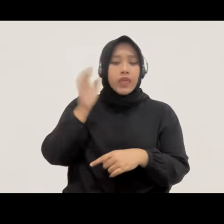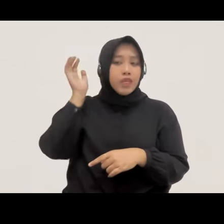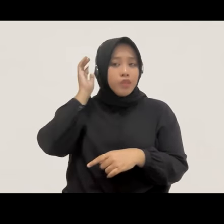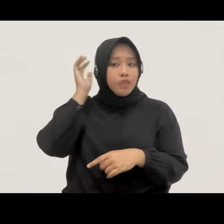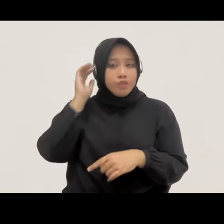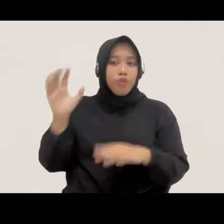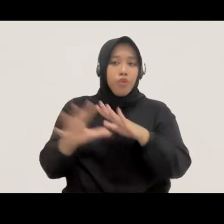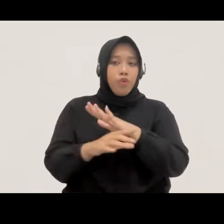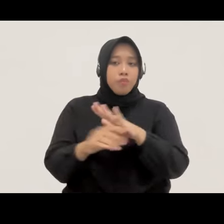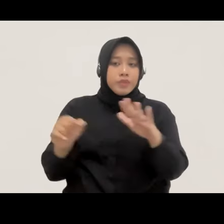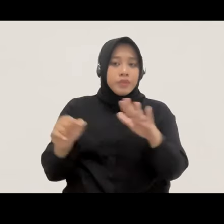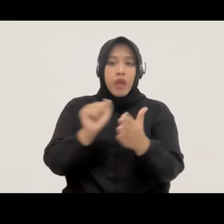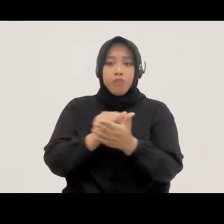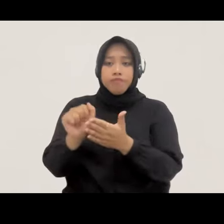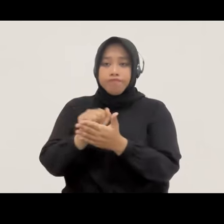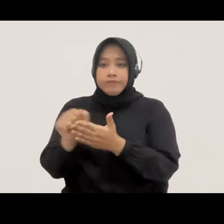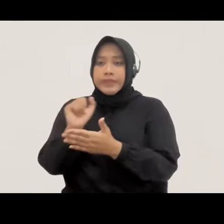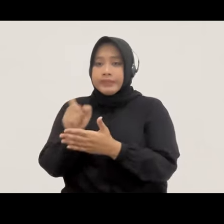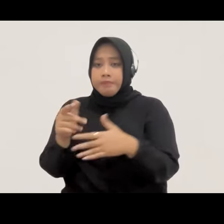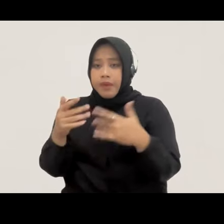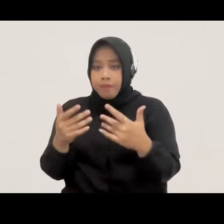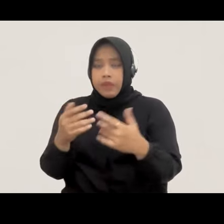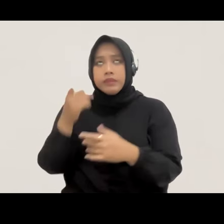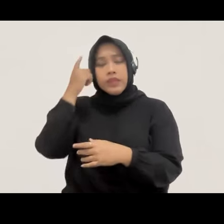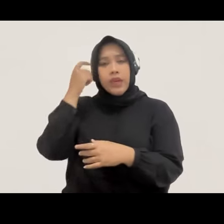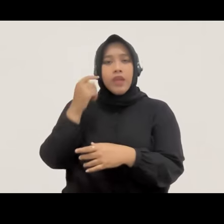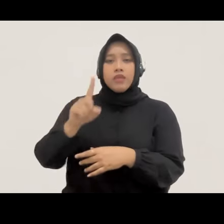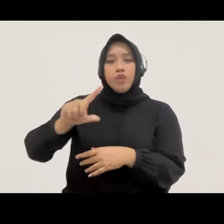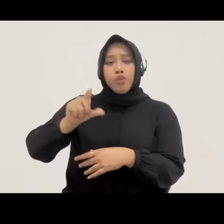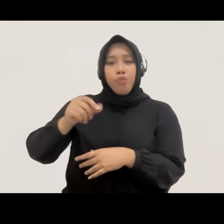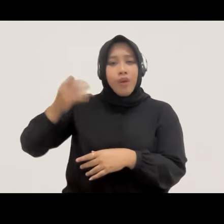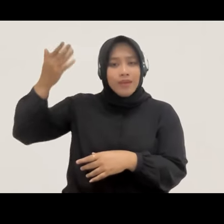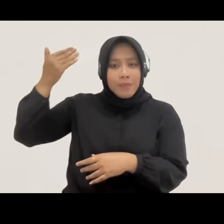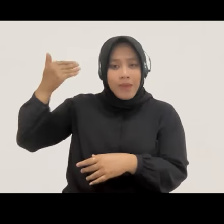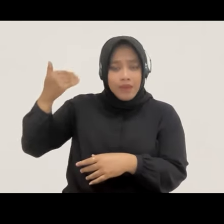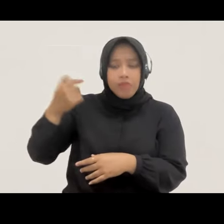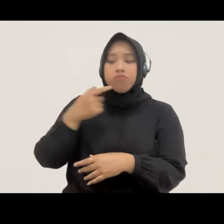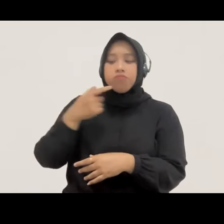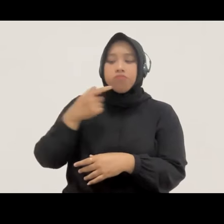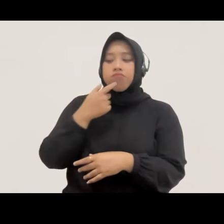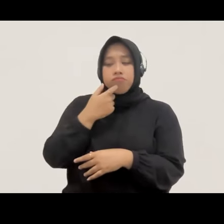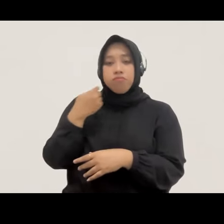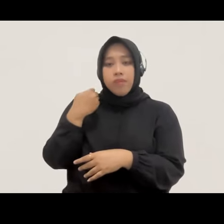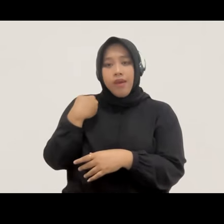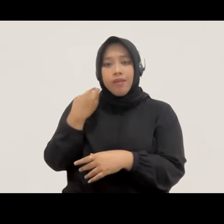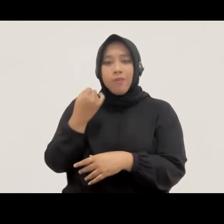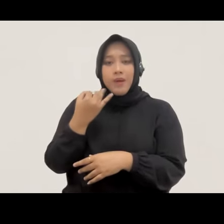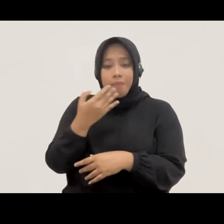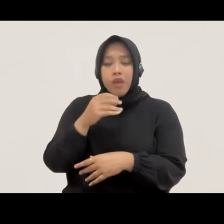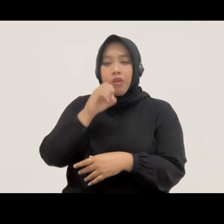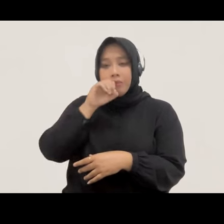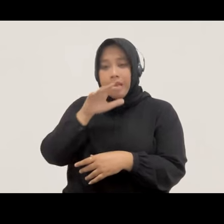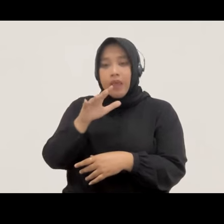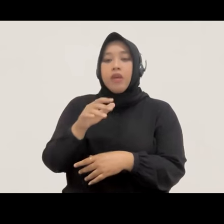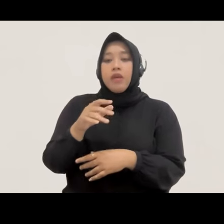korupsi? Karena sekitar satu bulan yang lalu sempat juga ada pernyataan